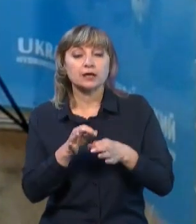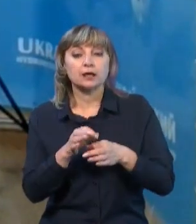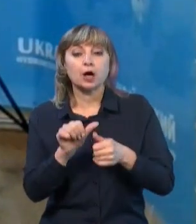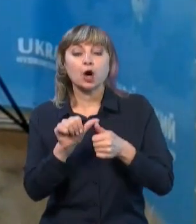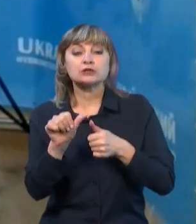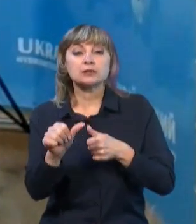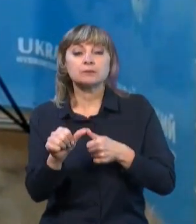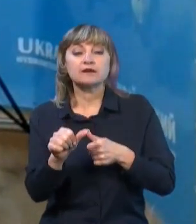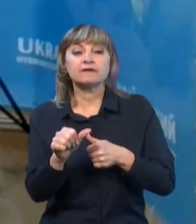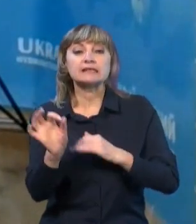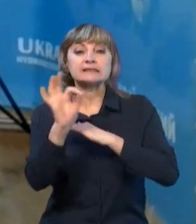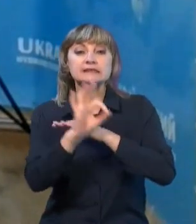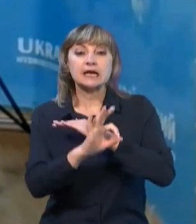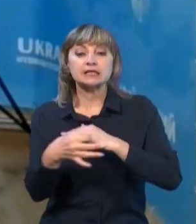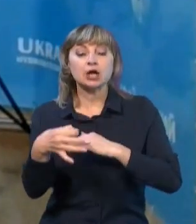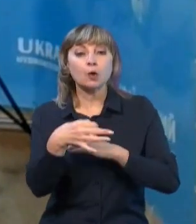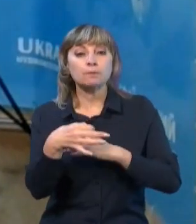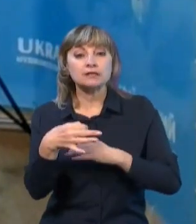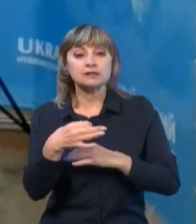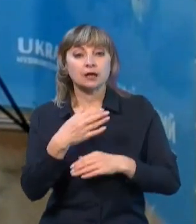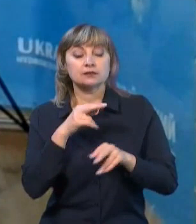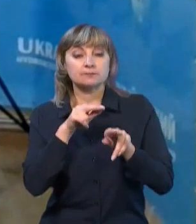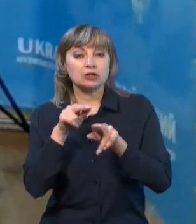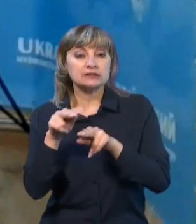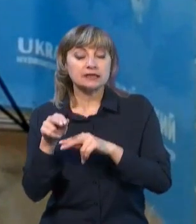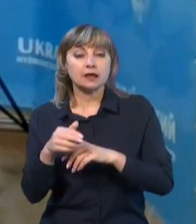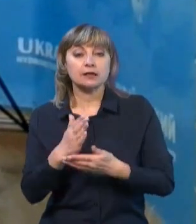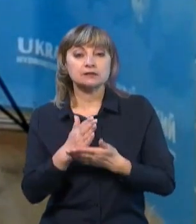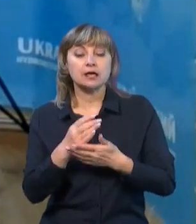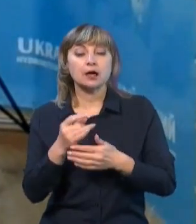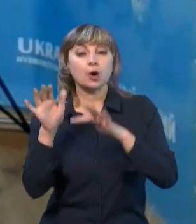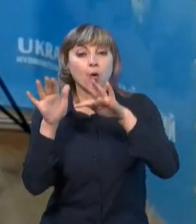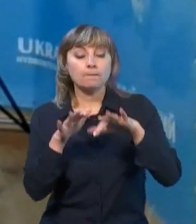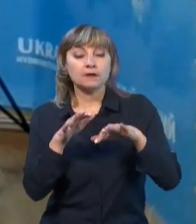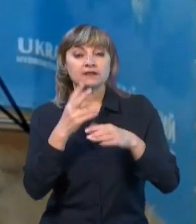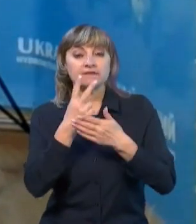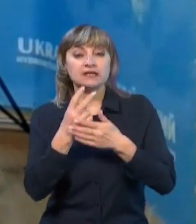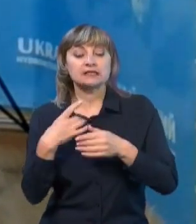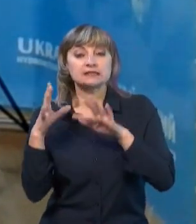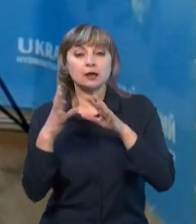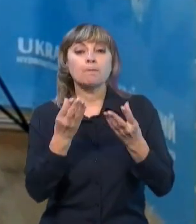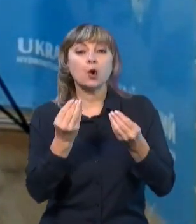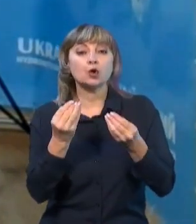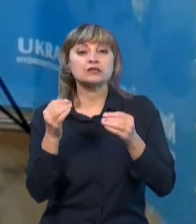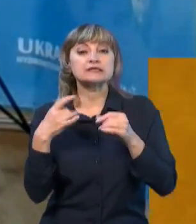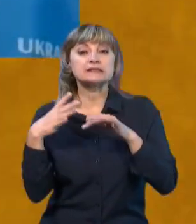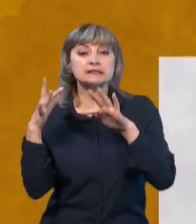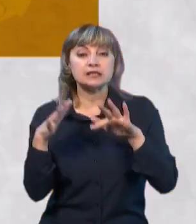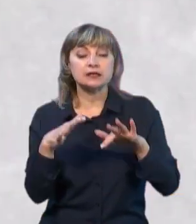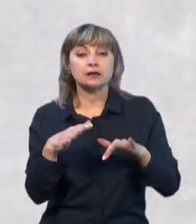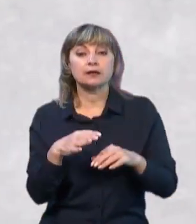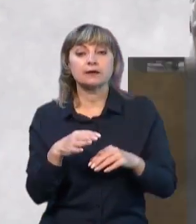Особливо у західних областях в нас спостерігається опад у вигляді снігу, мокрого снігу, зразу